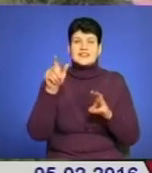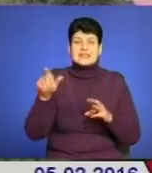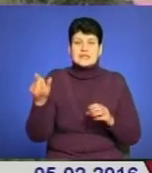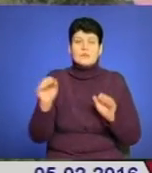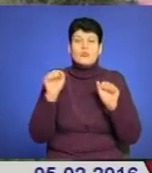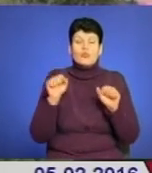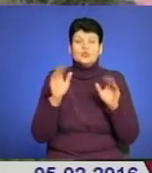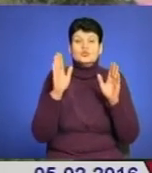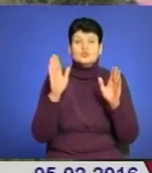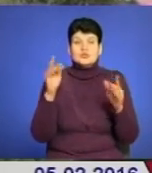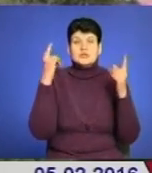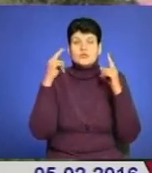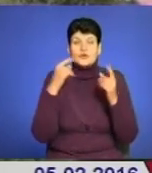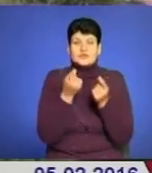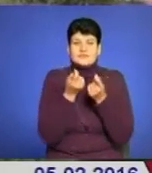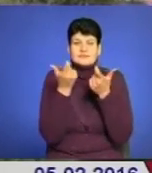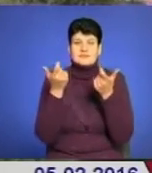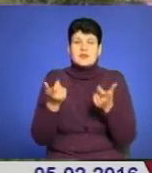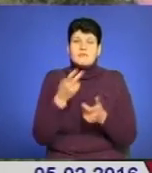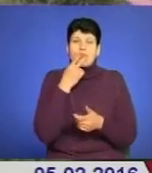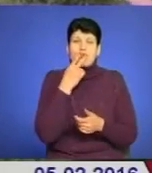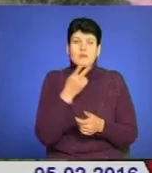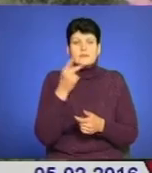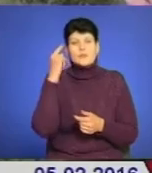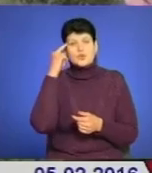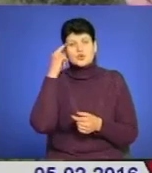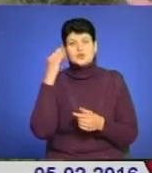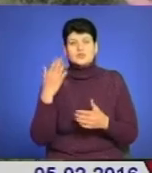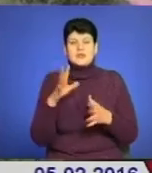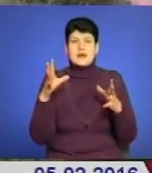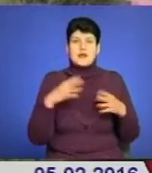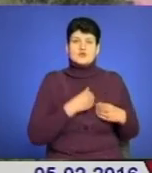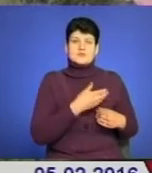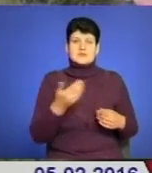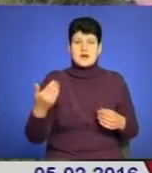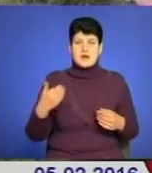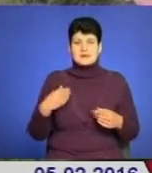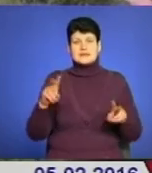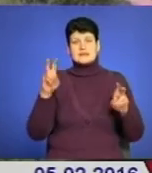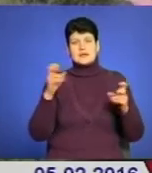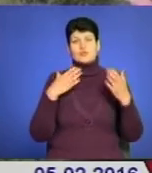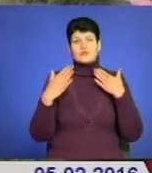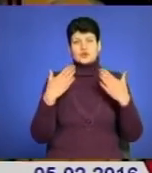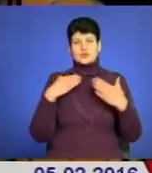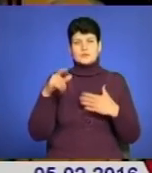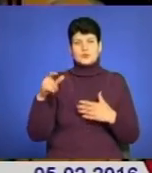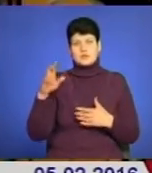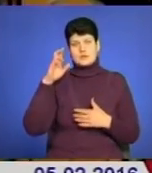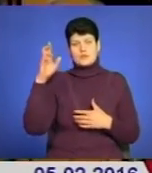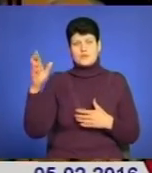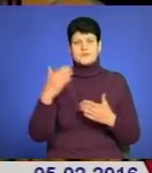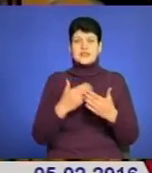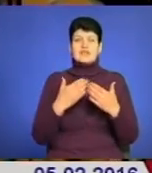собі мати також і творчий елемент. І пороздумувати разом з нами на тему відношення між людиною і Богом. На